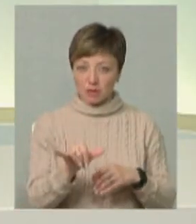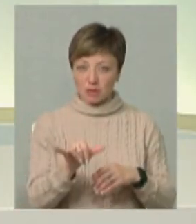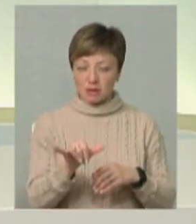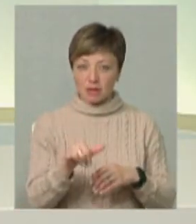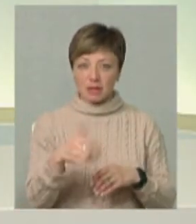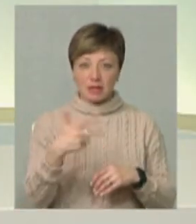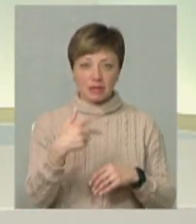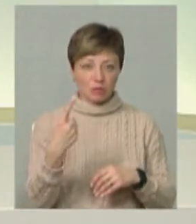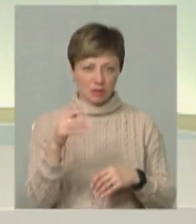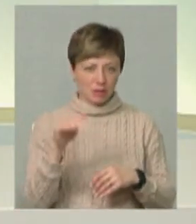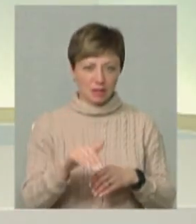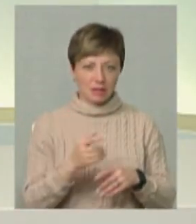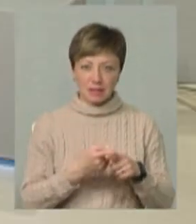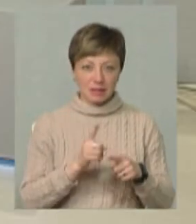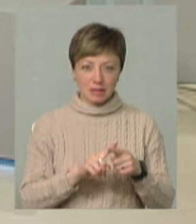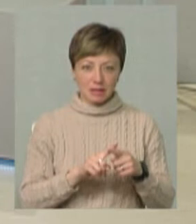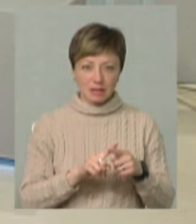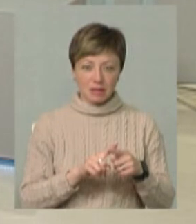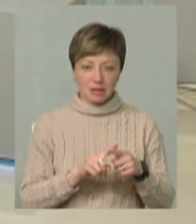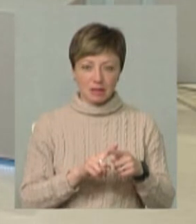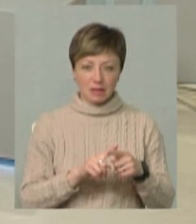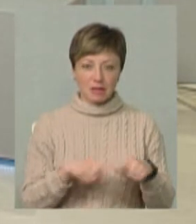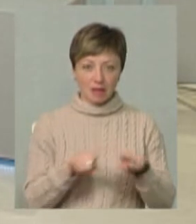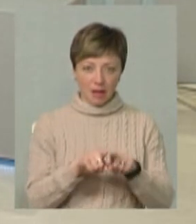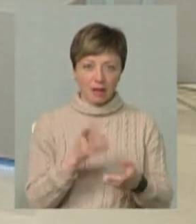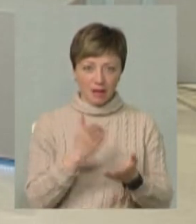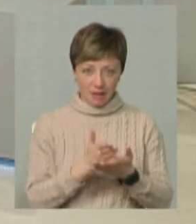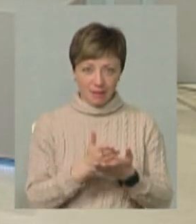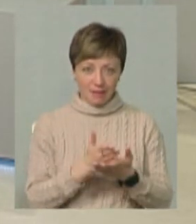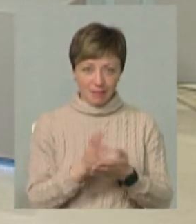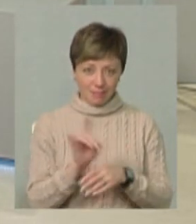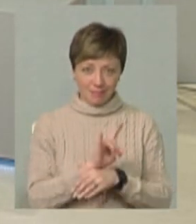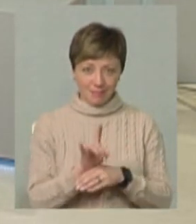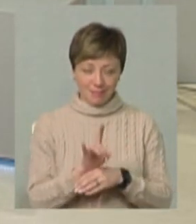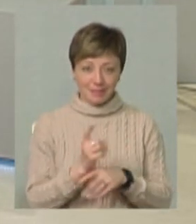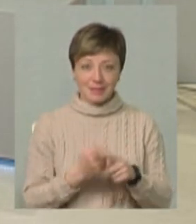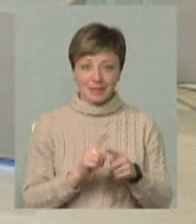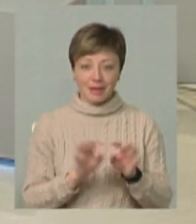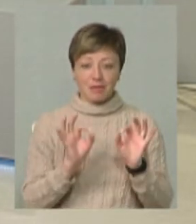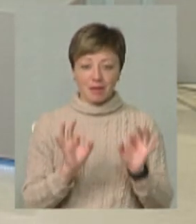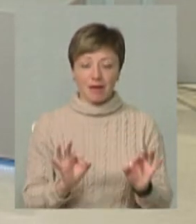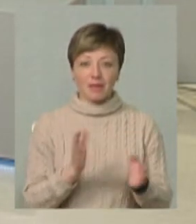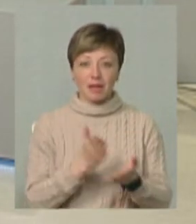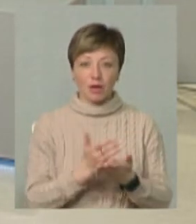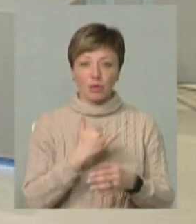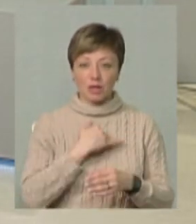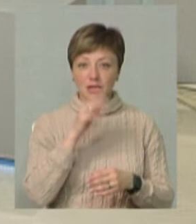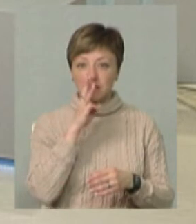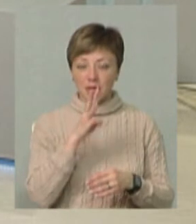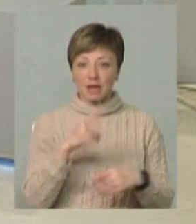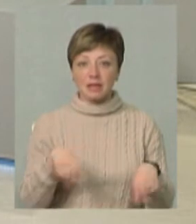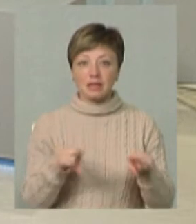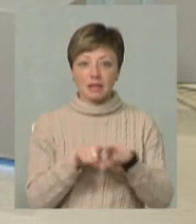майже 31 тисяча. Це не одрук? Це так і є? Це правда є. У нас з зарплатами,